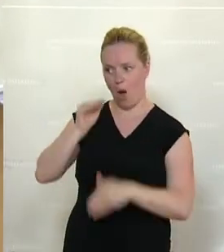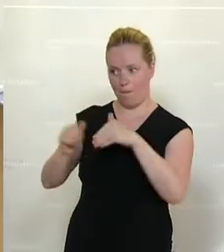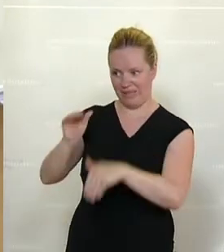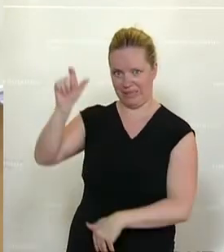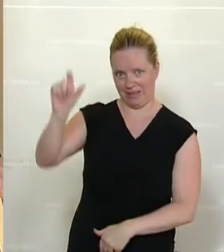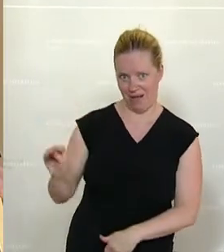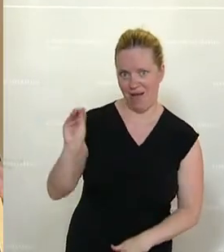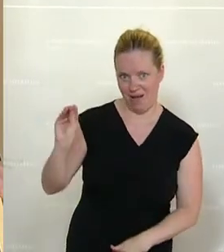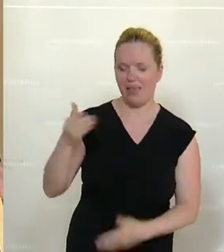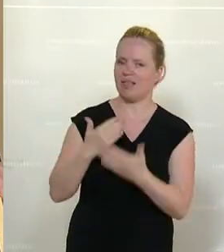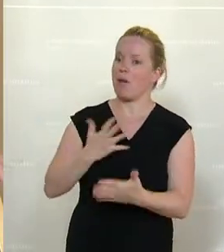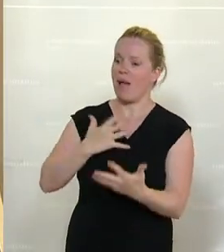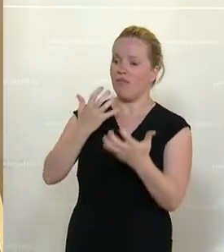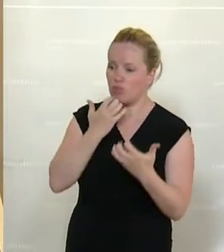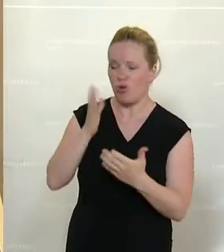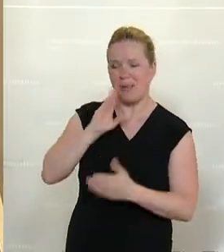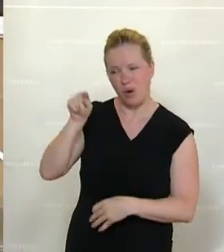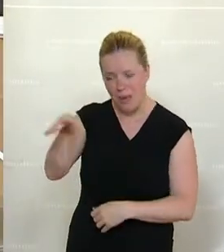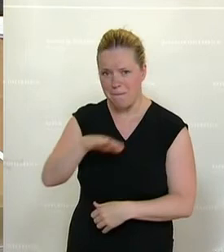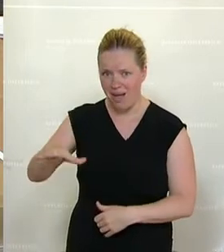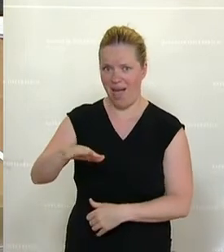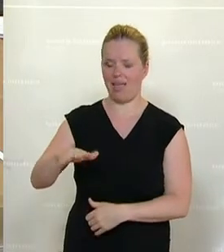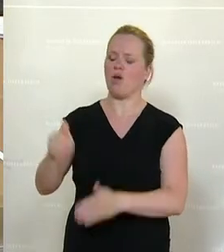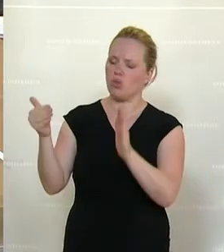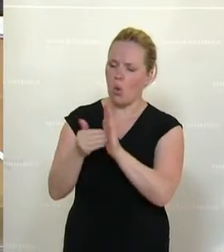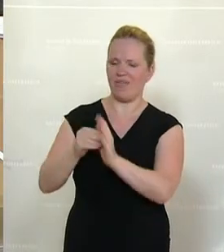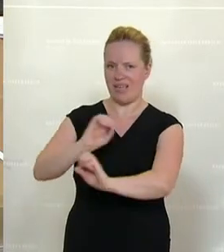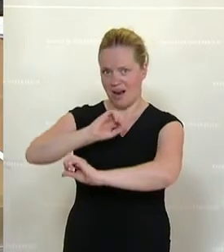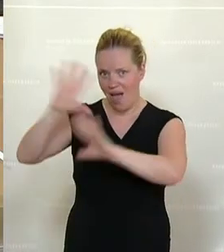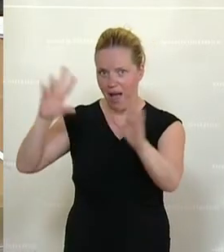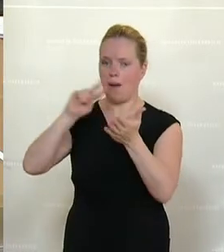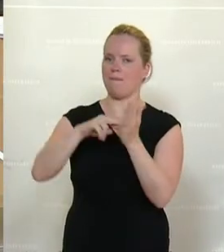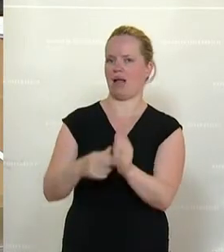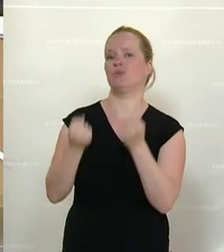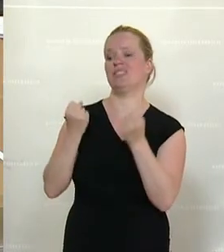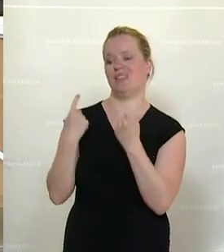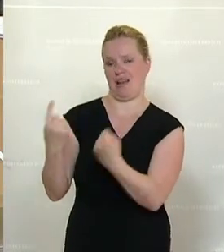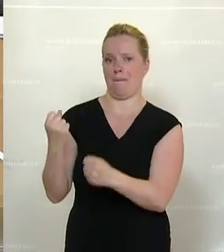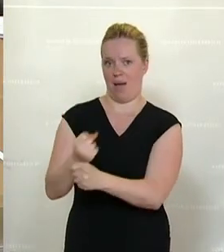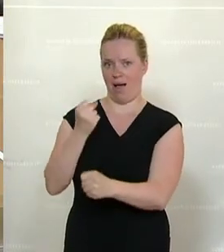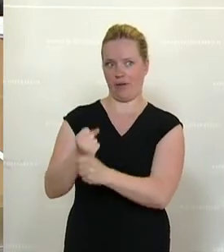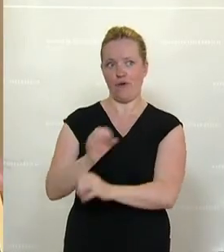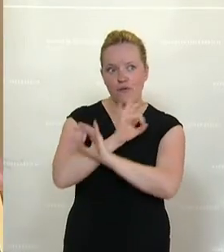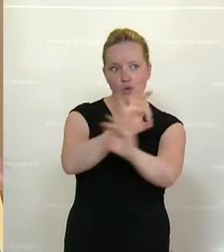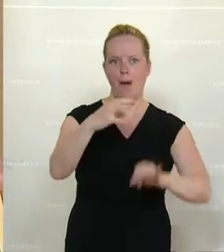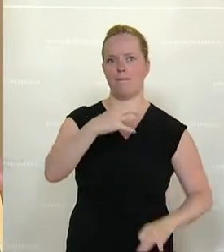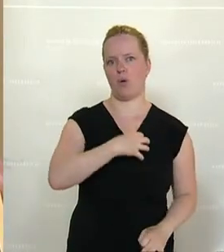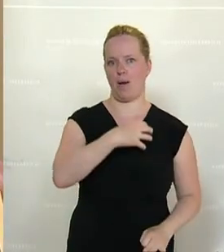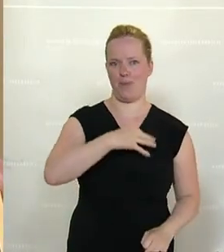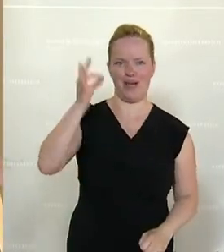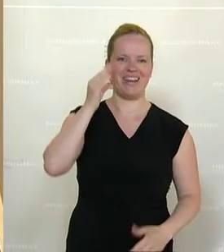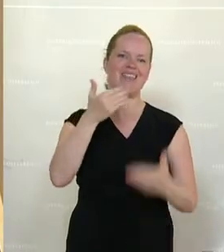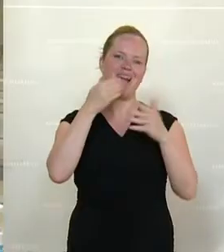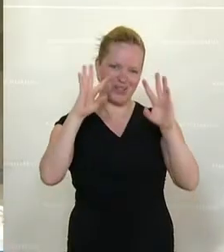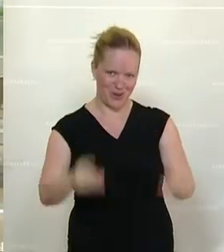mein Wunsch, schaffen Sie auch hier die notwendige Klarheit und Planungssicherheit im Sinne unserer Bürgerinnen und Bürger. Danke